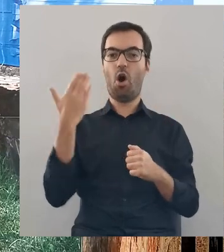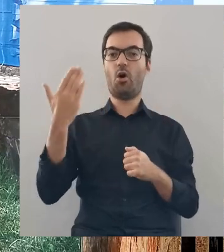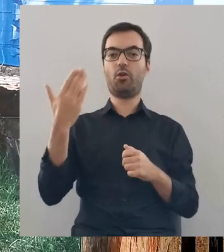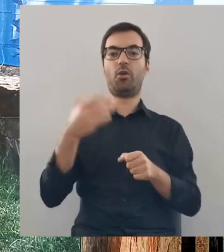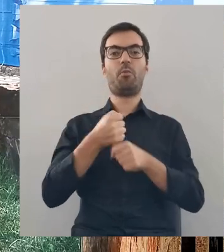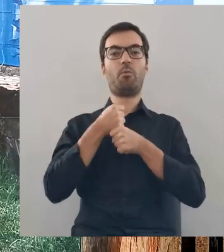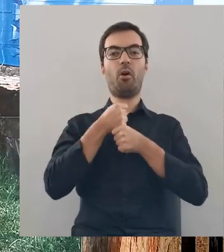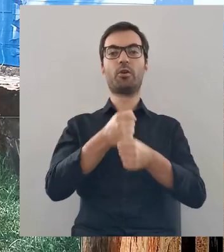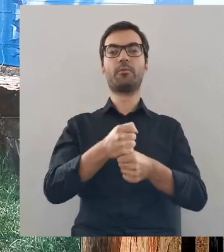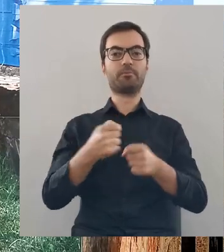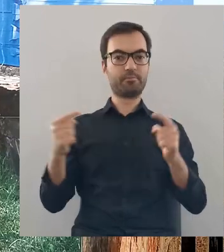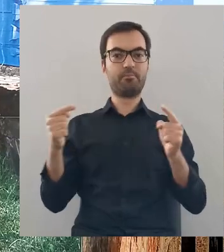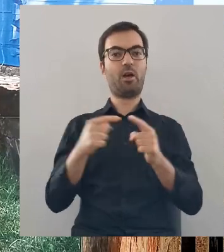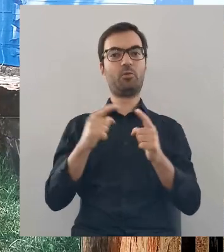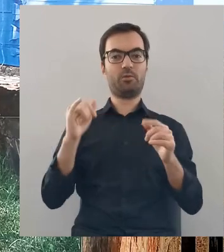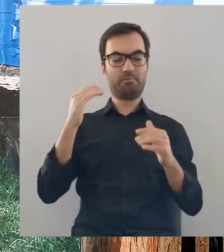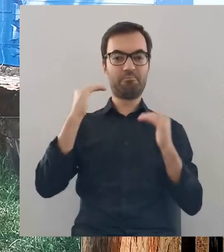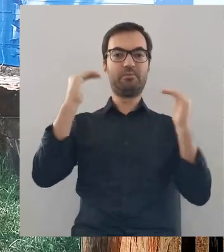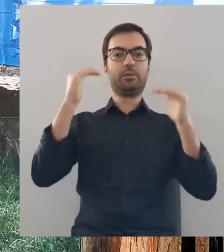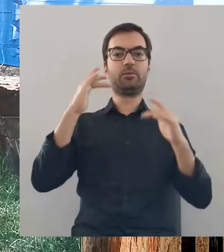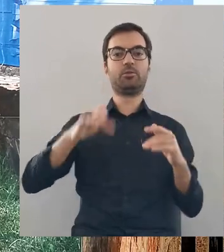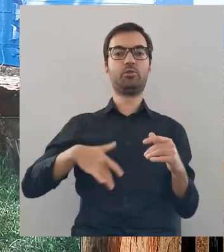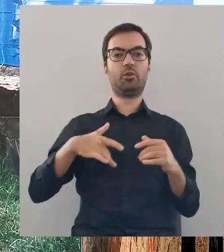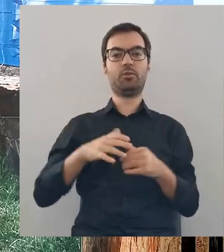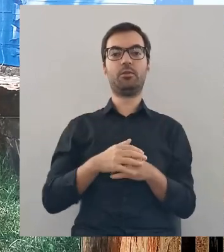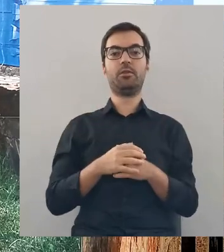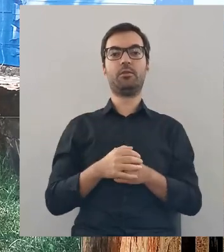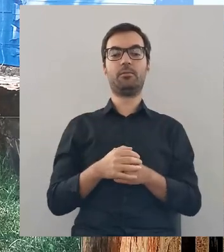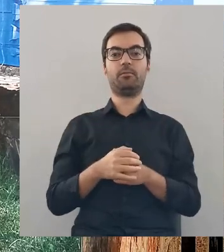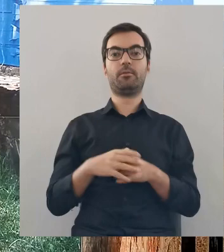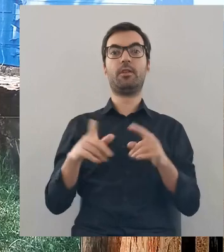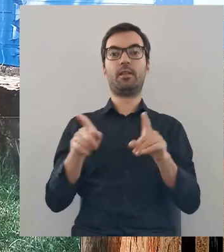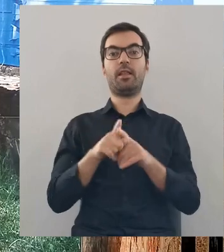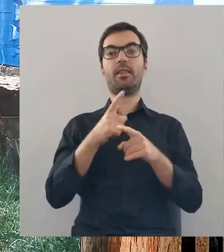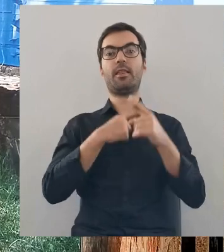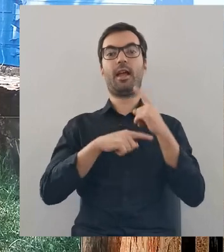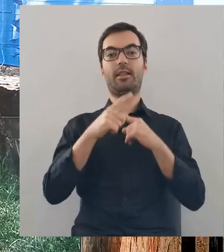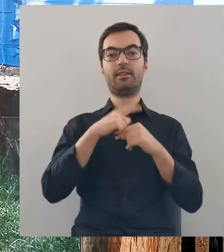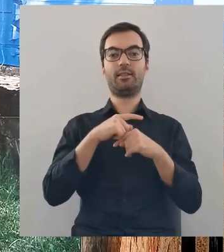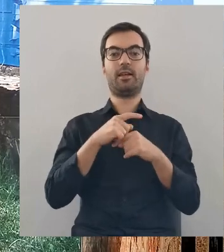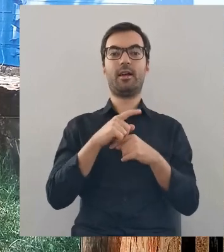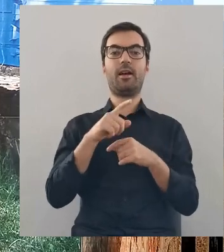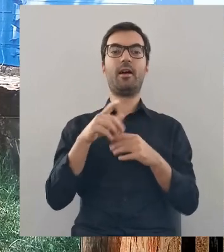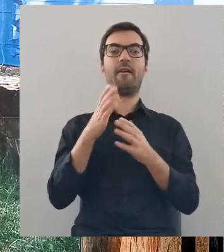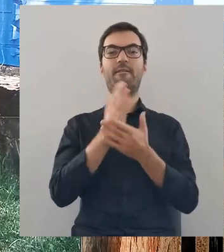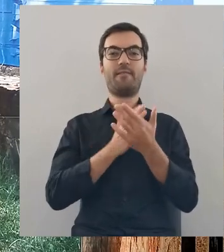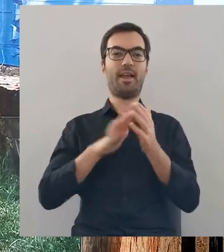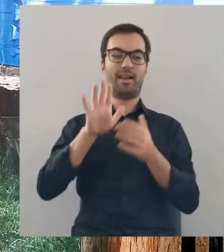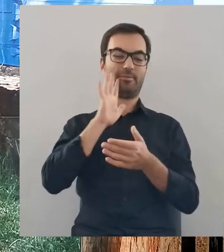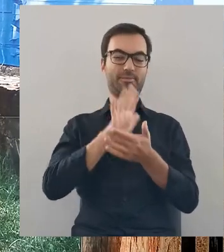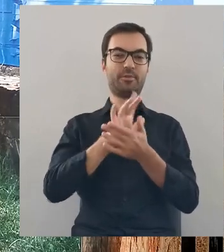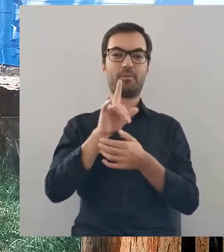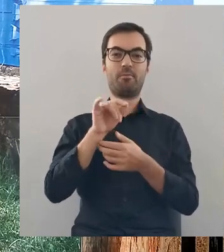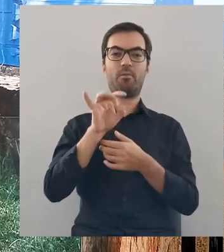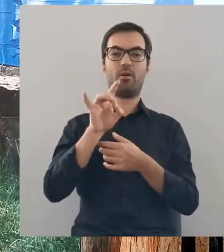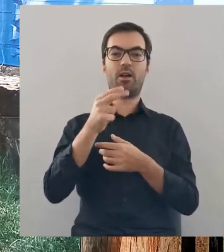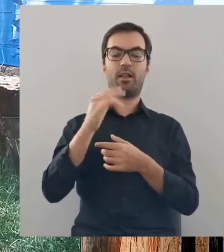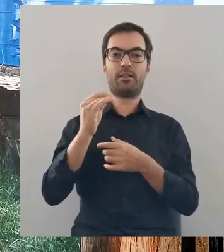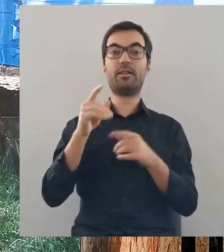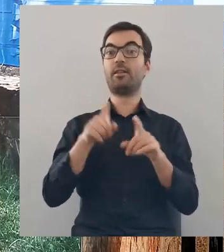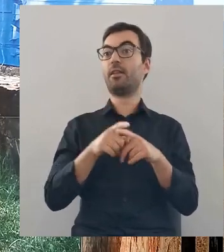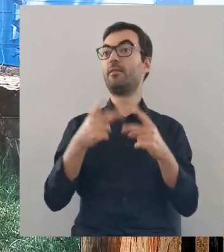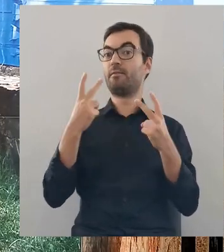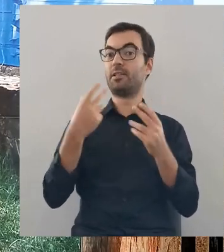pogrzeb, godny księcia litewskiego i zgodnie z pogańskim obrządkiem, który wówczas na tamtym terenie